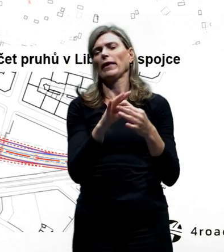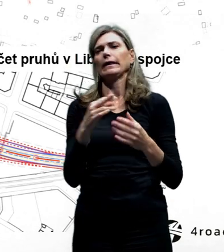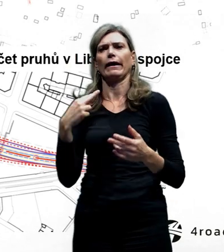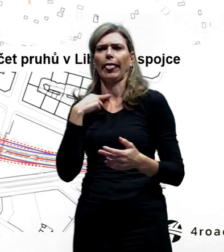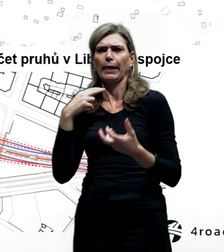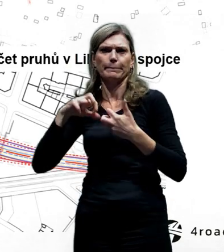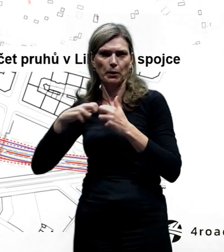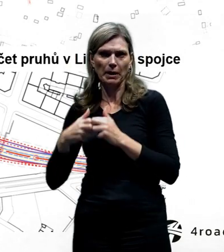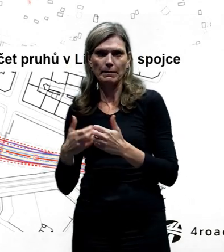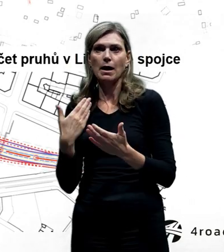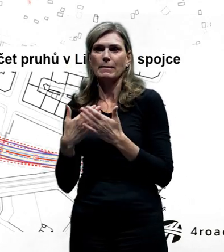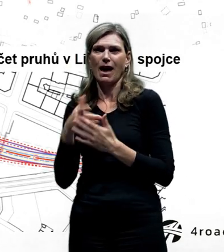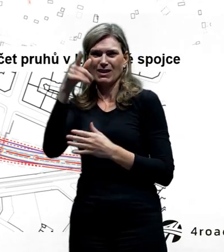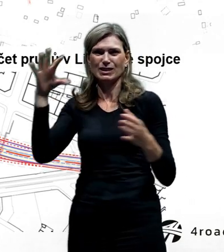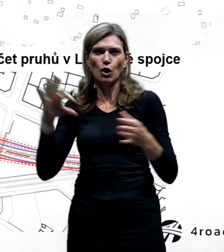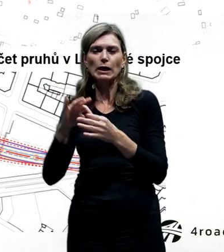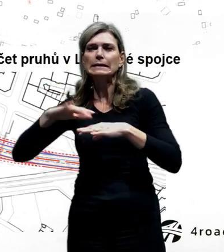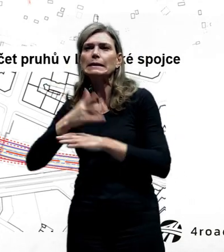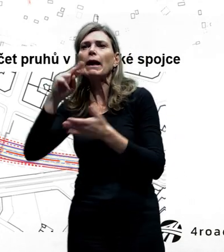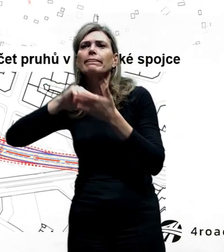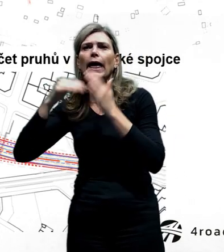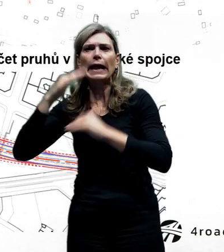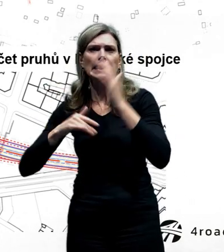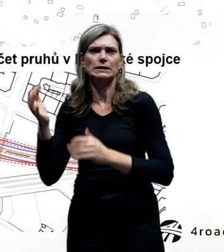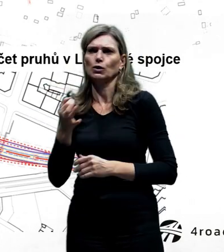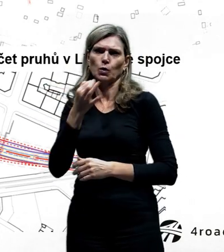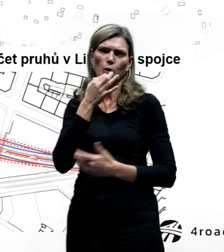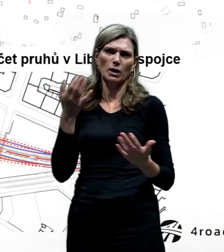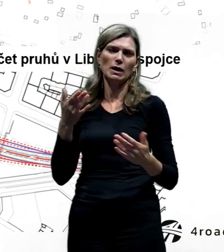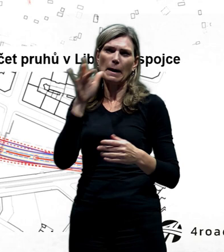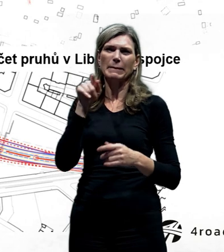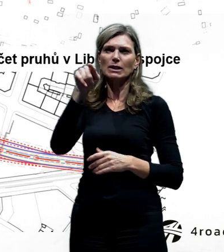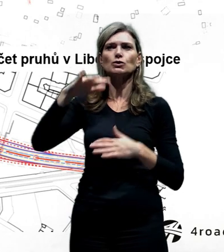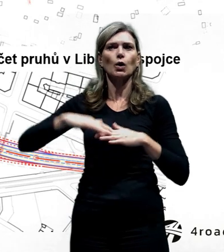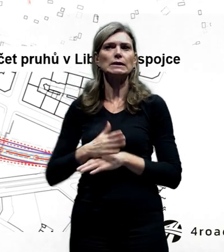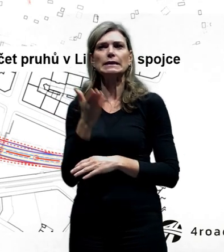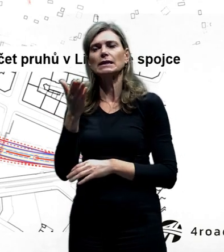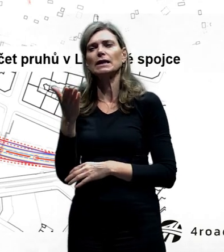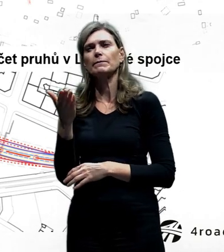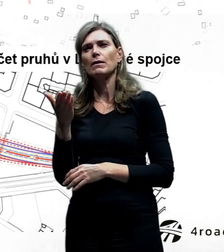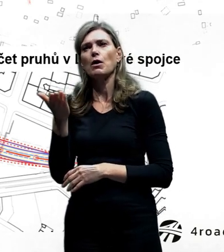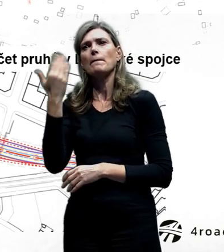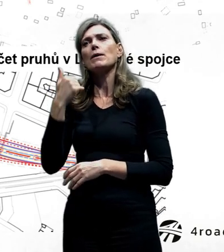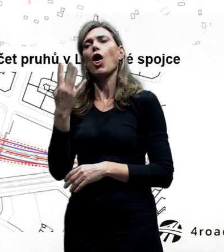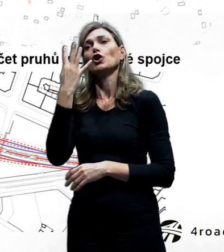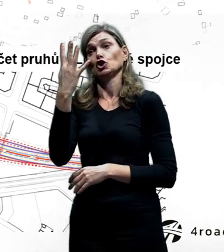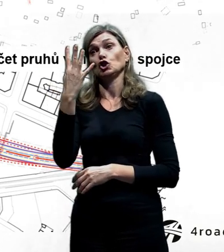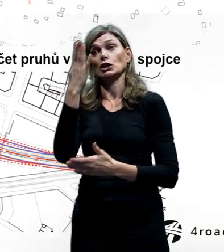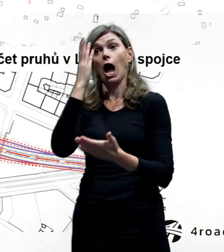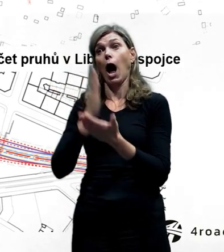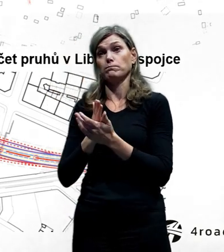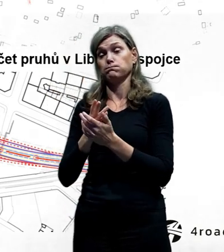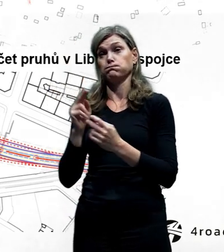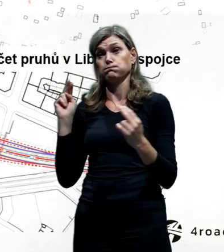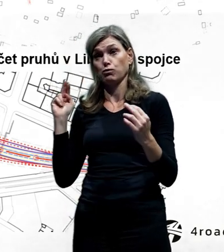kterou my říkáme, že není technicky realizovatelná, toto místo mělo v podstatě čtyři a půl pruhů, tři